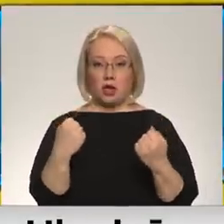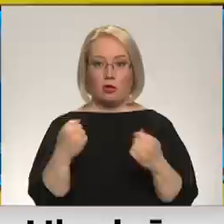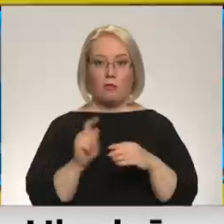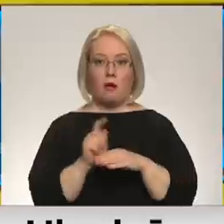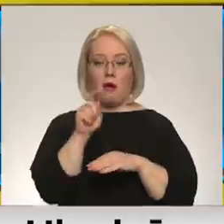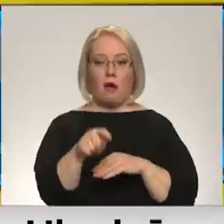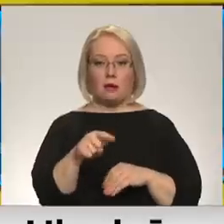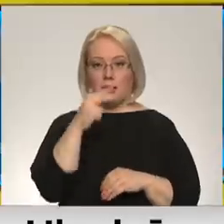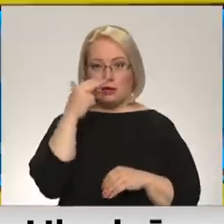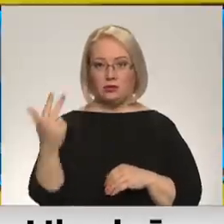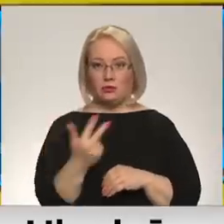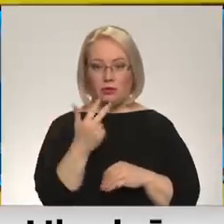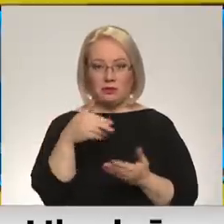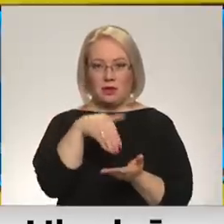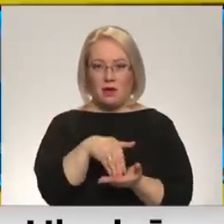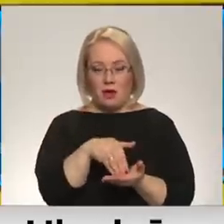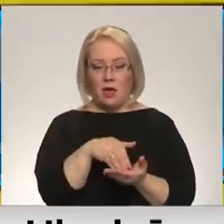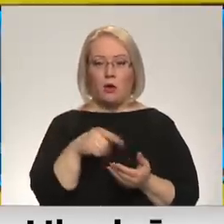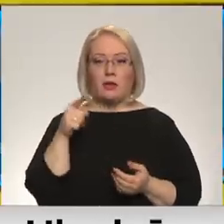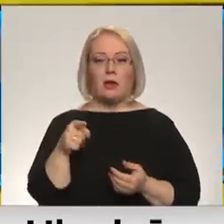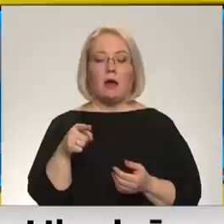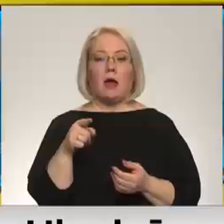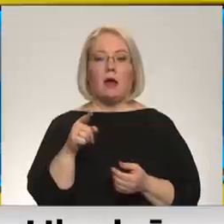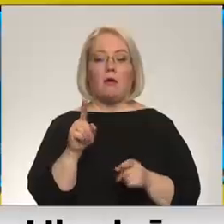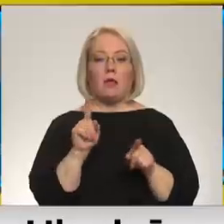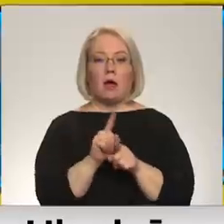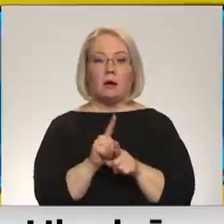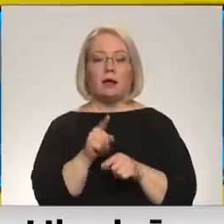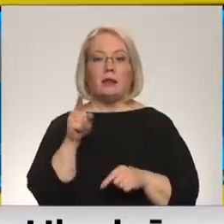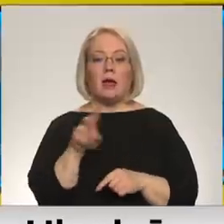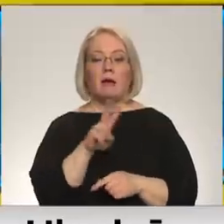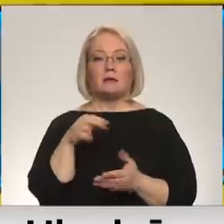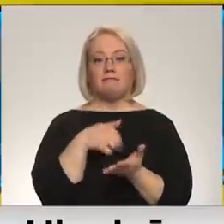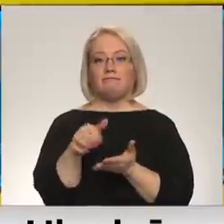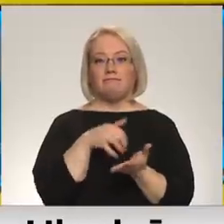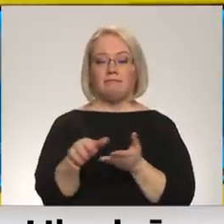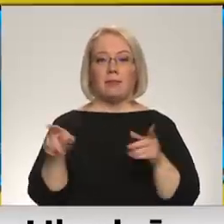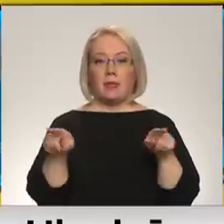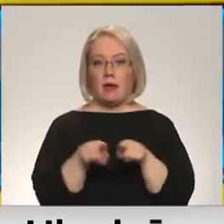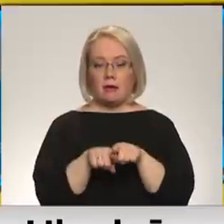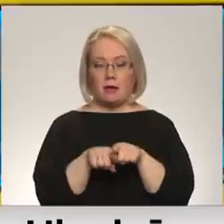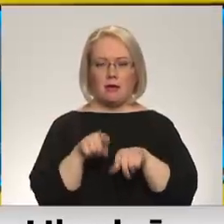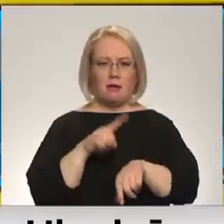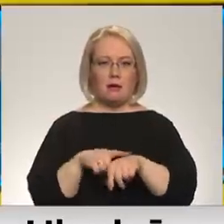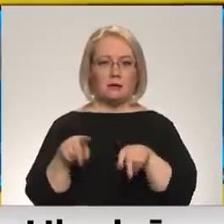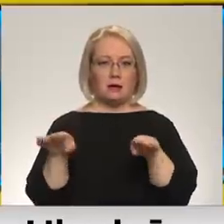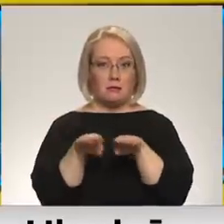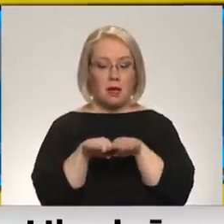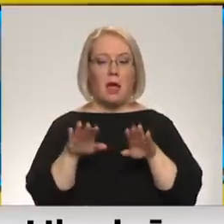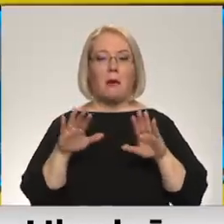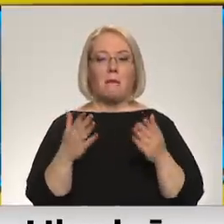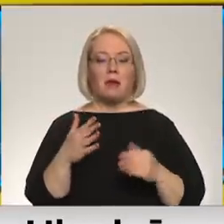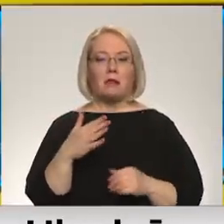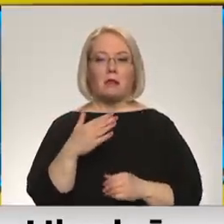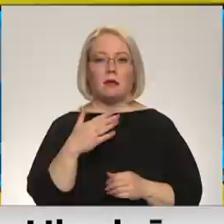braucot šajā rindā, kur brauc tie, kas brauc ar mašīnām, un arī tie, iet kājām. Ņemot vairāk daudzu beidzamo